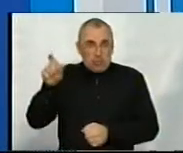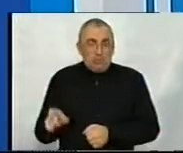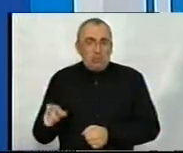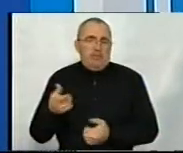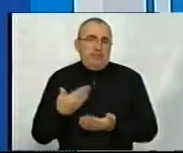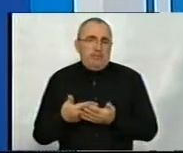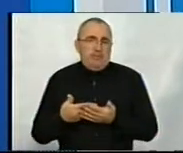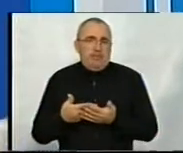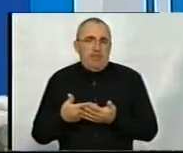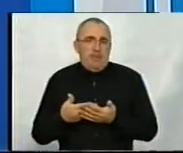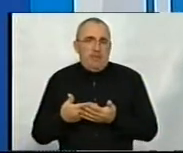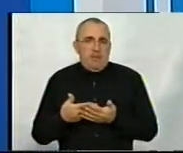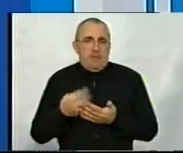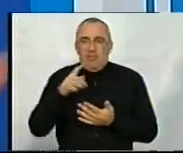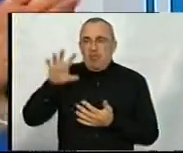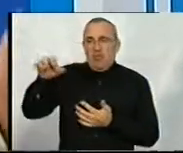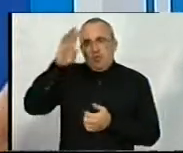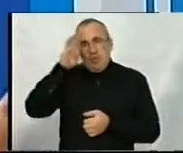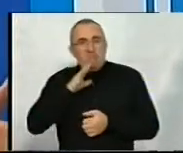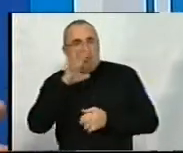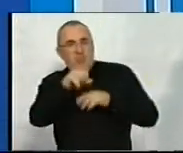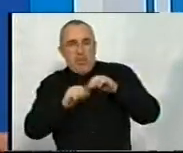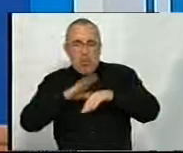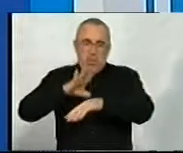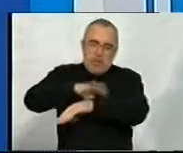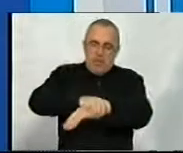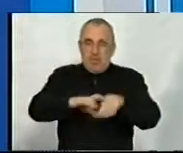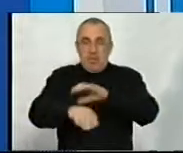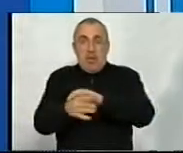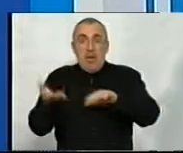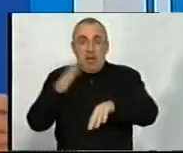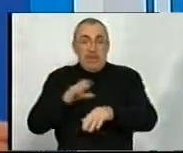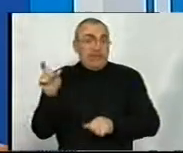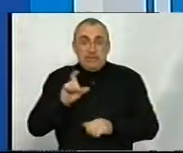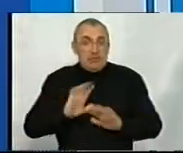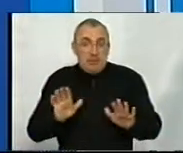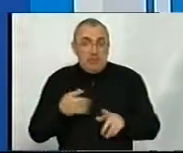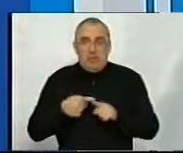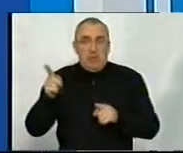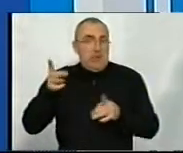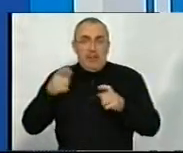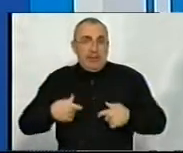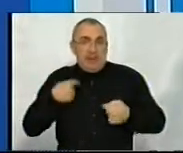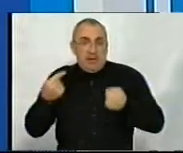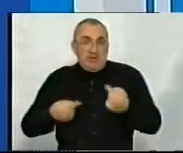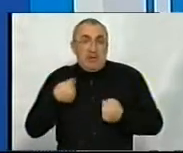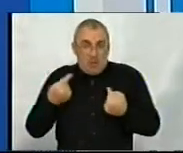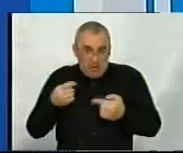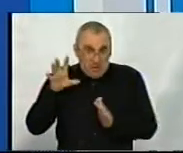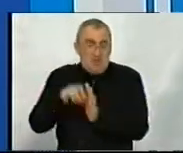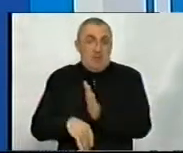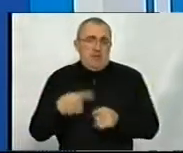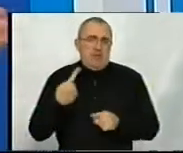хапає іншу, чоловік, жінку хапає за руки і не залишається синців, це не означає, що вона не страждає від домашнього насилля.